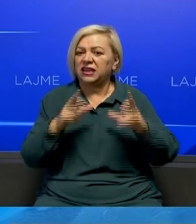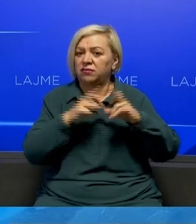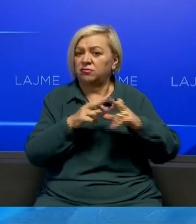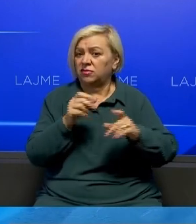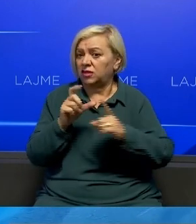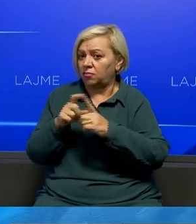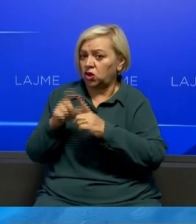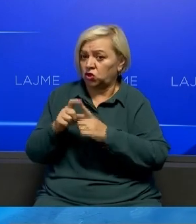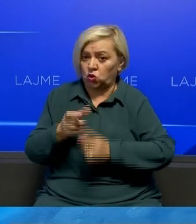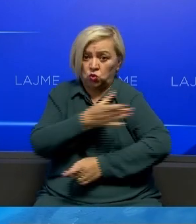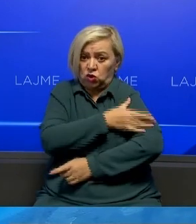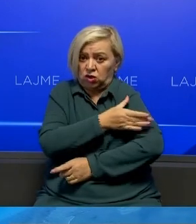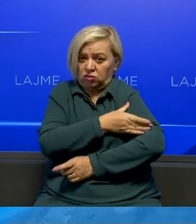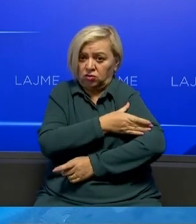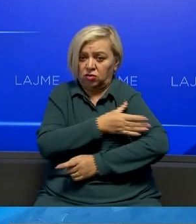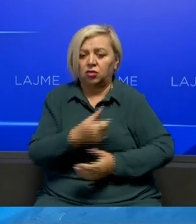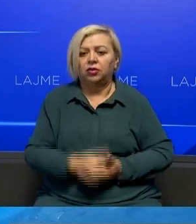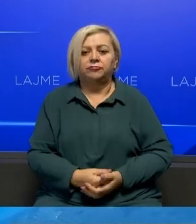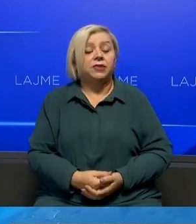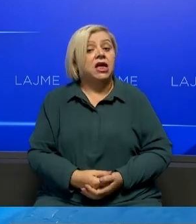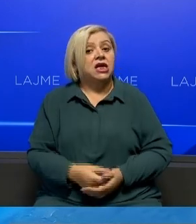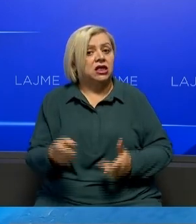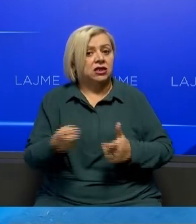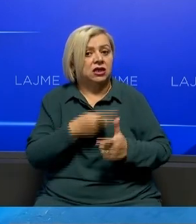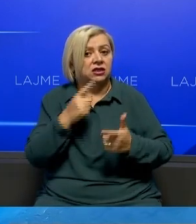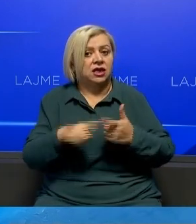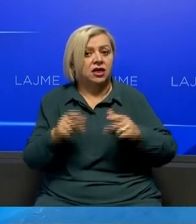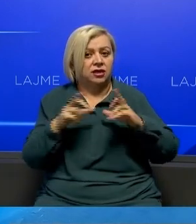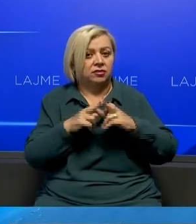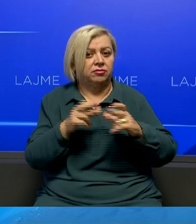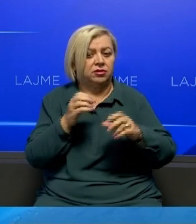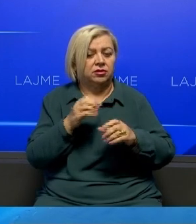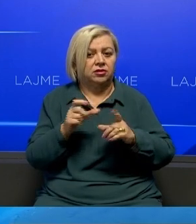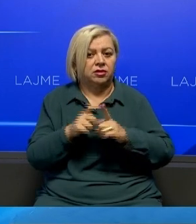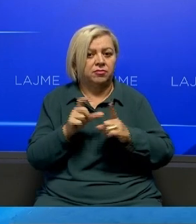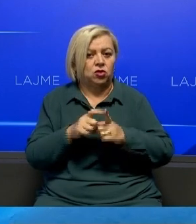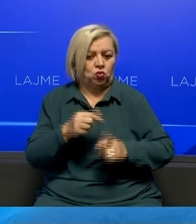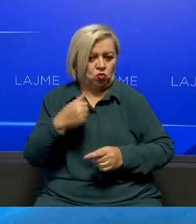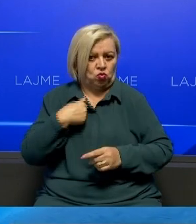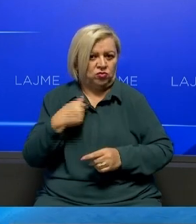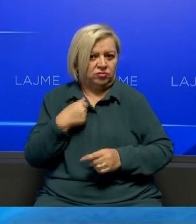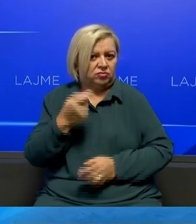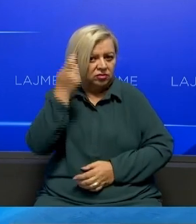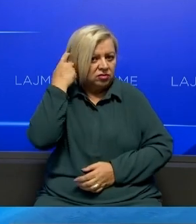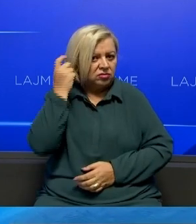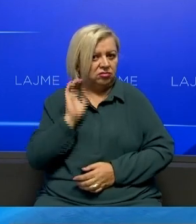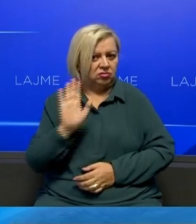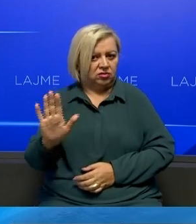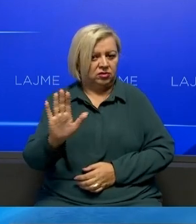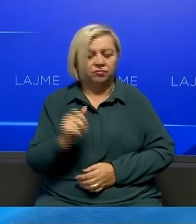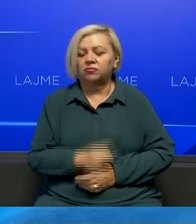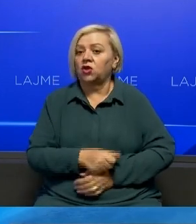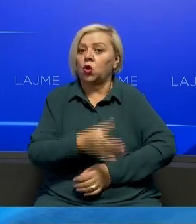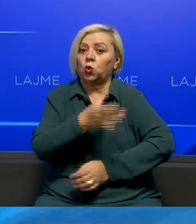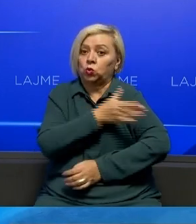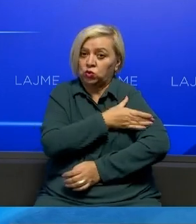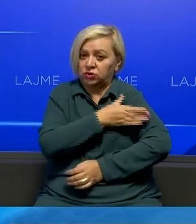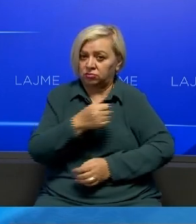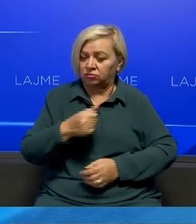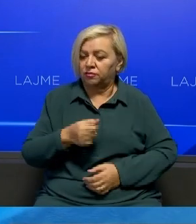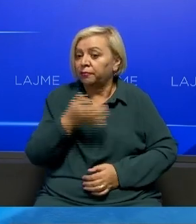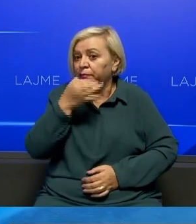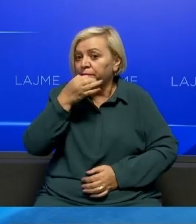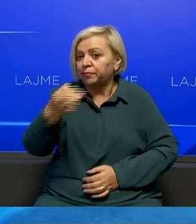uqe kë E po nëse ka qenë atë ndëma që uqe kë Unë kam qenë sekretari ti E ak kam qenë uqe kë